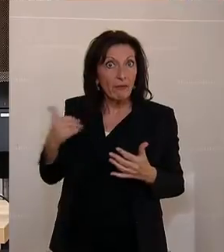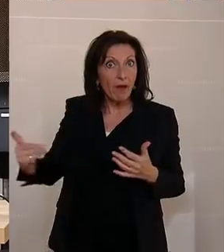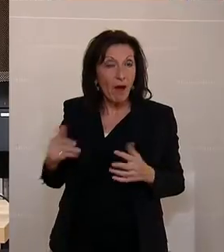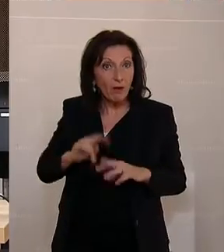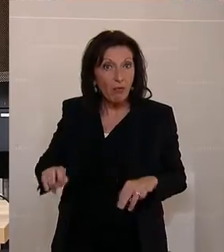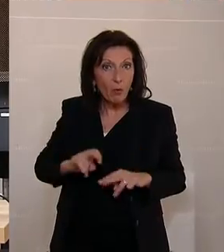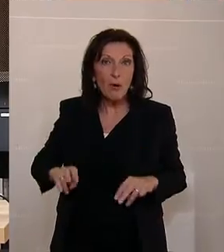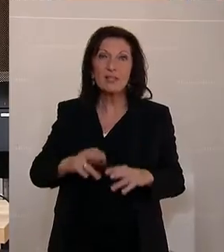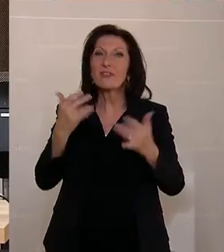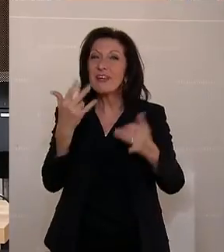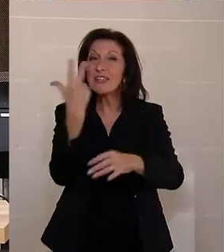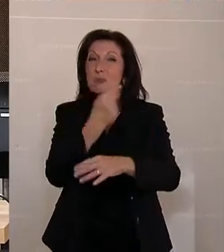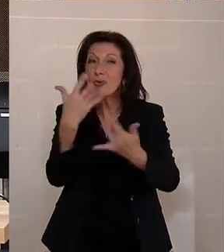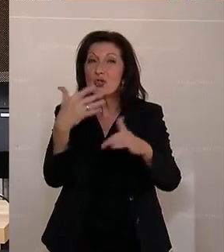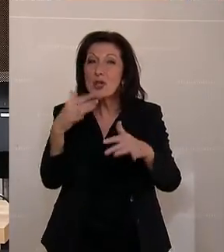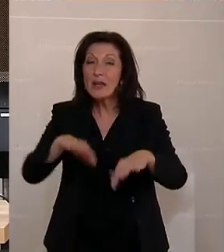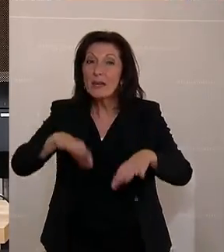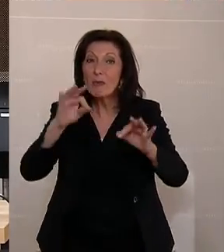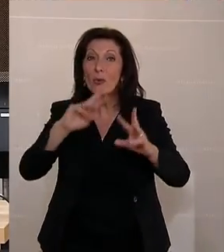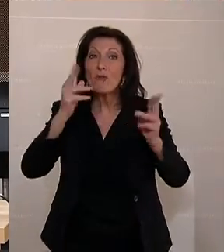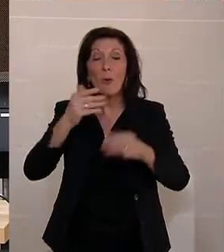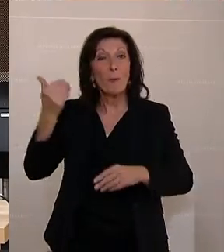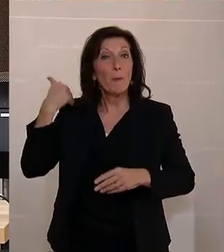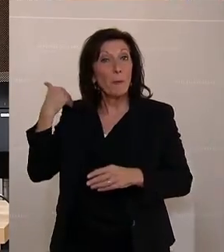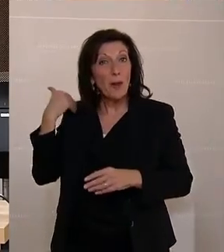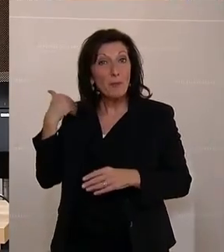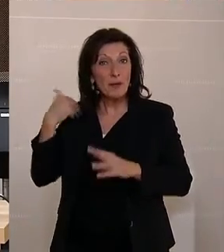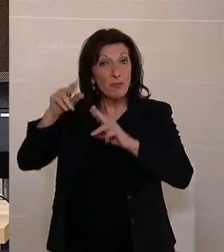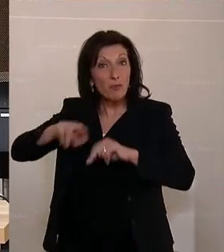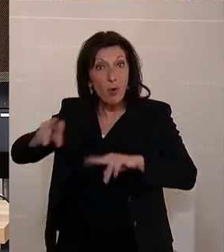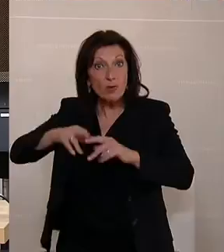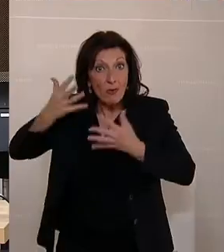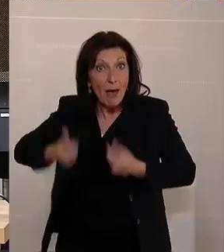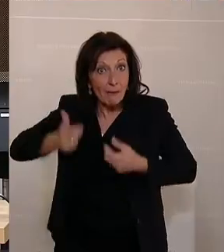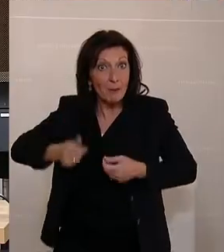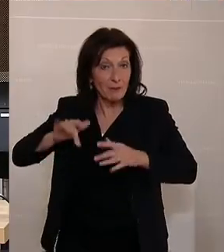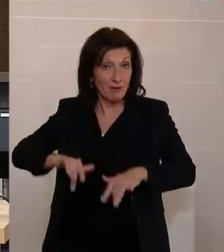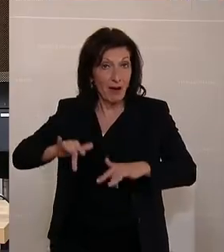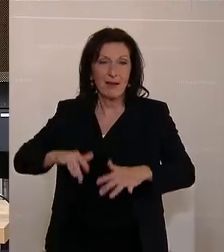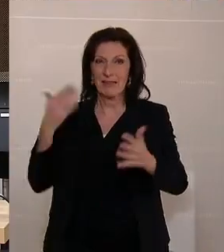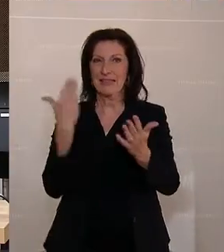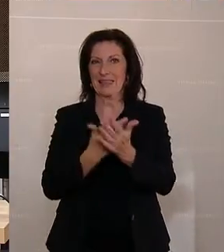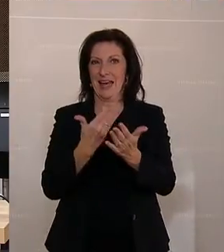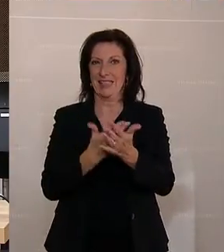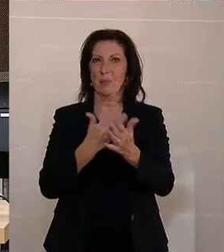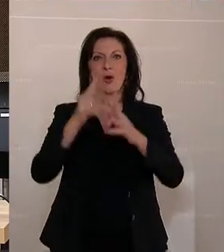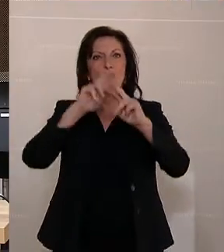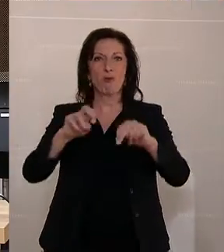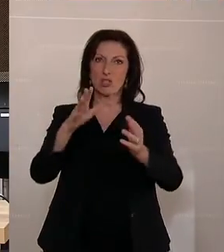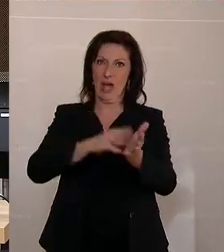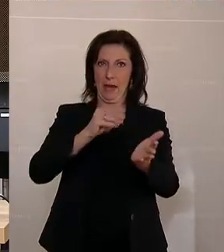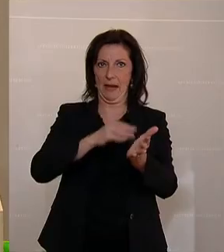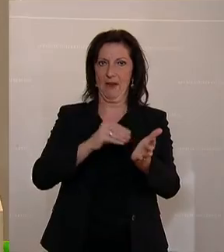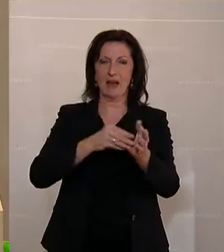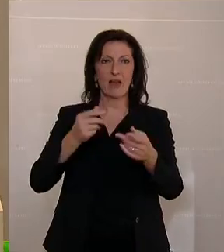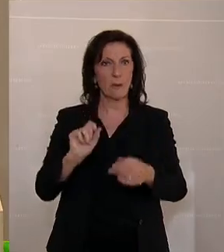weil man schon gewusst hat, was die Ergebnisse aus diesen Bereichen sind. Das würde ich mir auch für die angewandte Forschung wünschen, vor allem für die